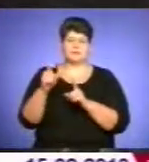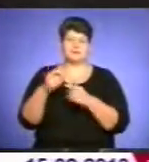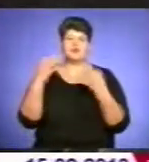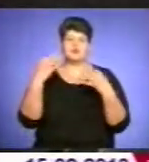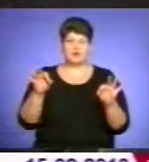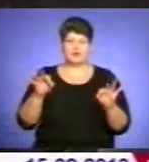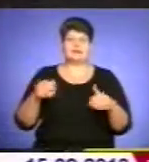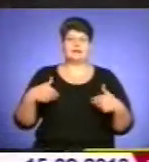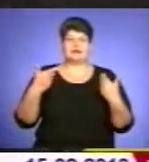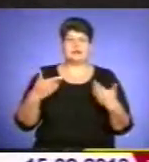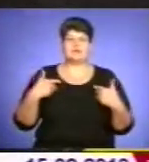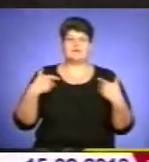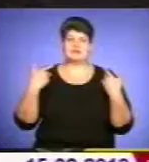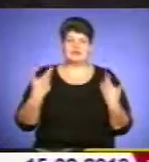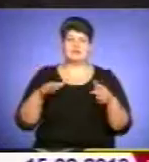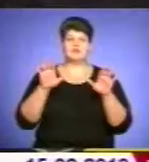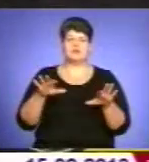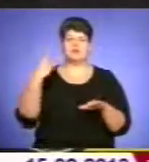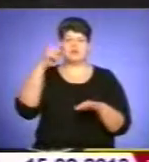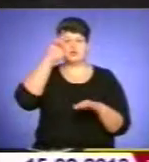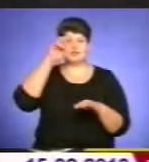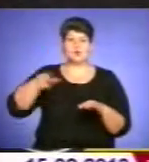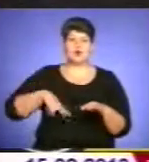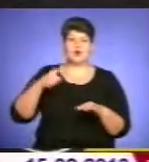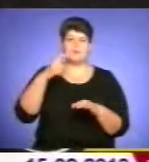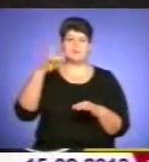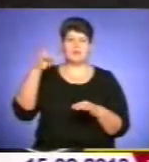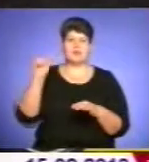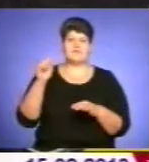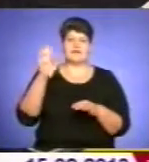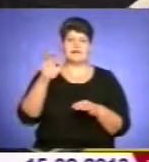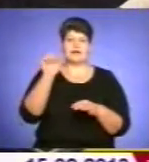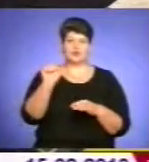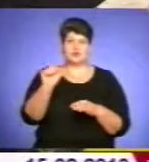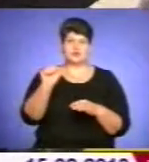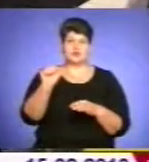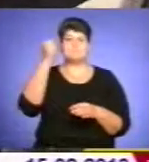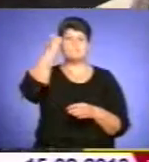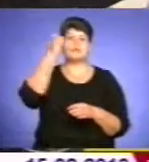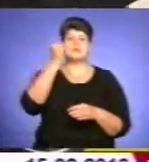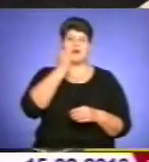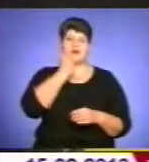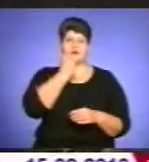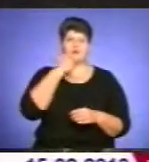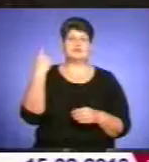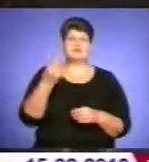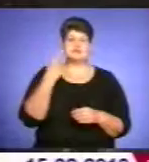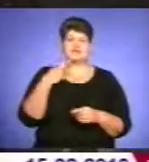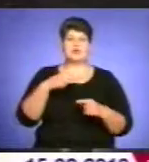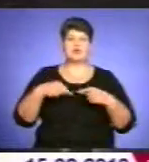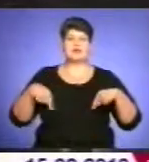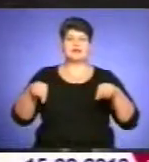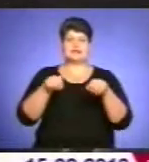голови обласної державної адміністрації Хоптяна Валентина Антоновича, подякувати обласній організації